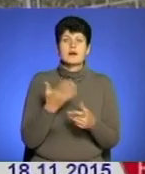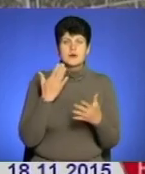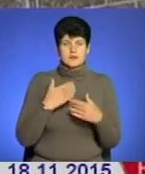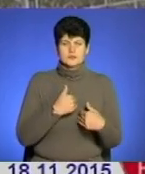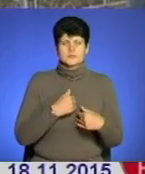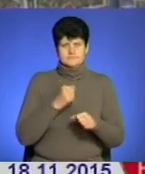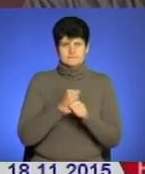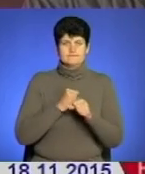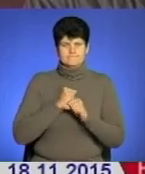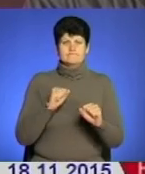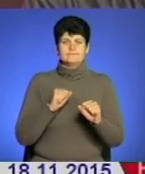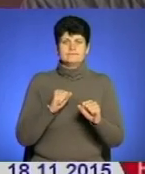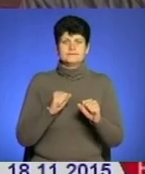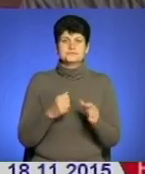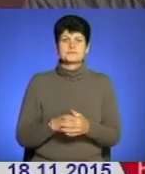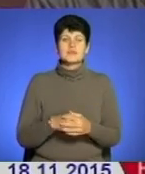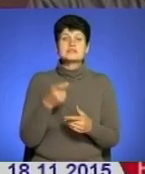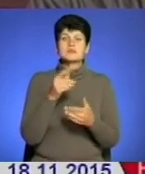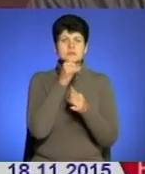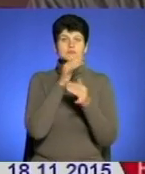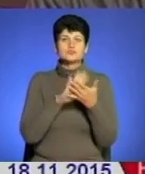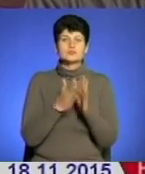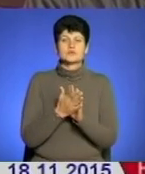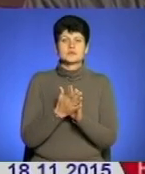рішуче. З вами ніяк не можливо домовитися?